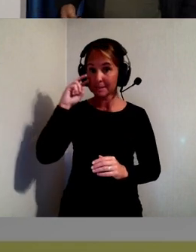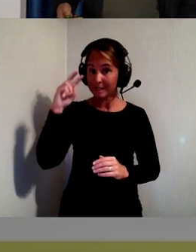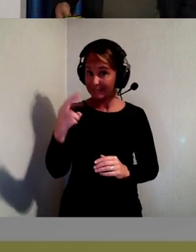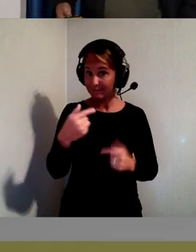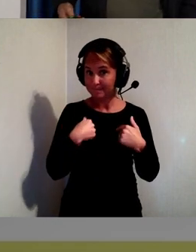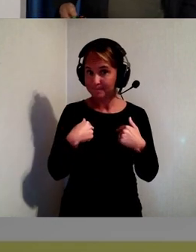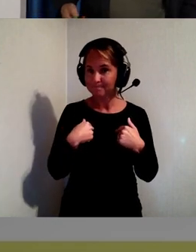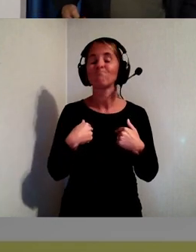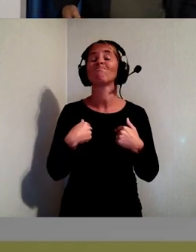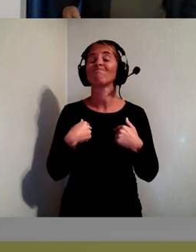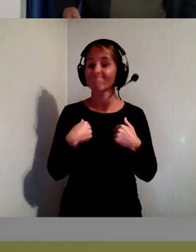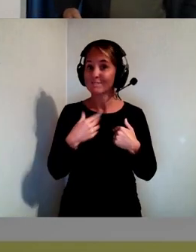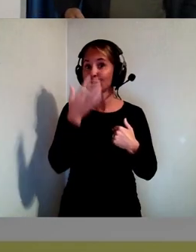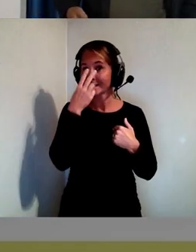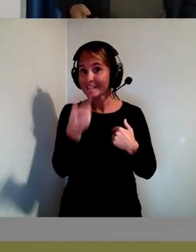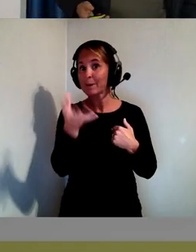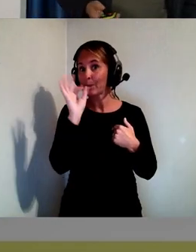Vi får se hur det går.